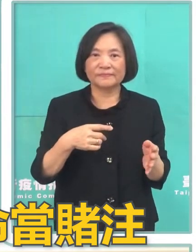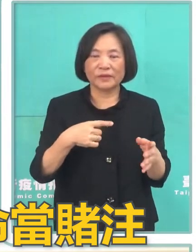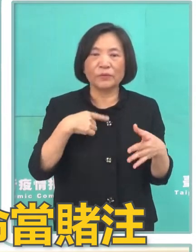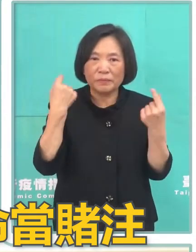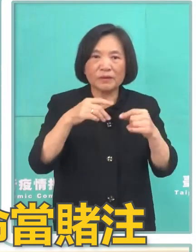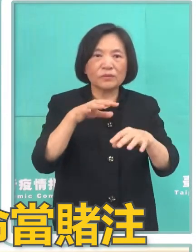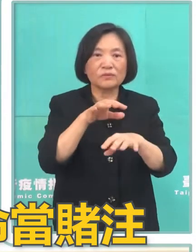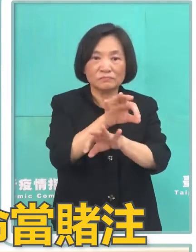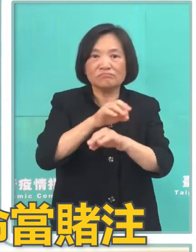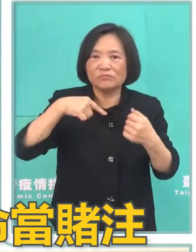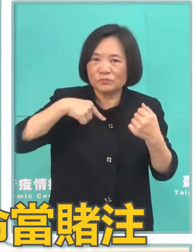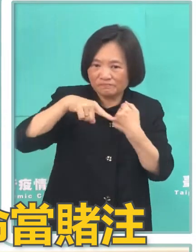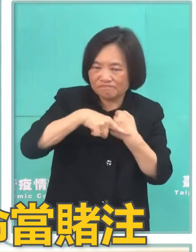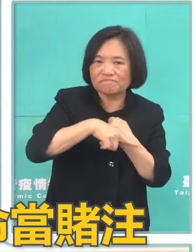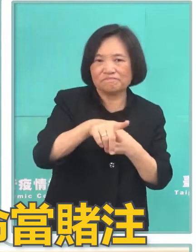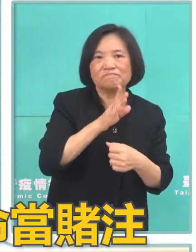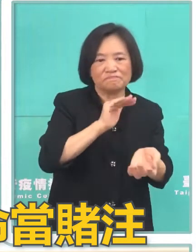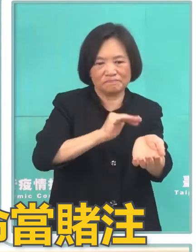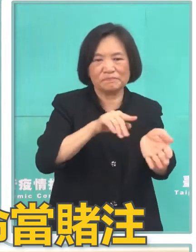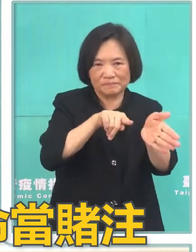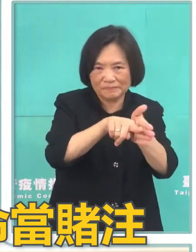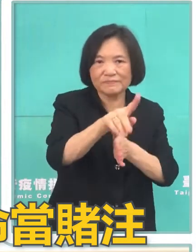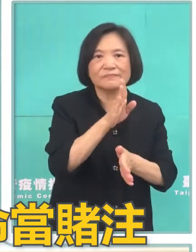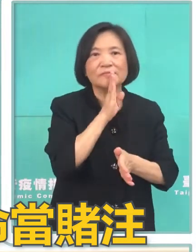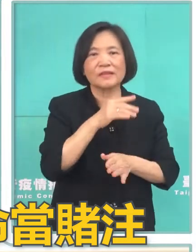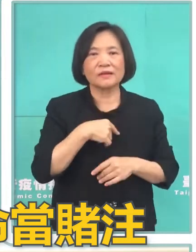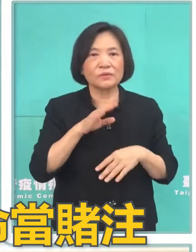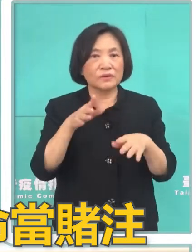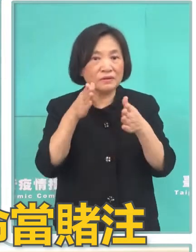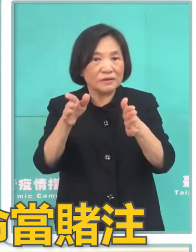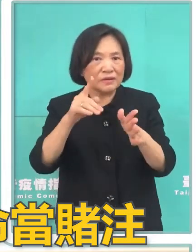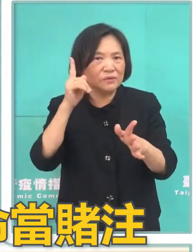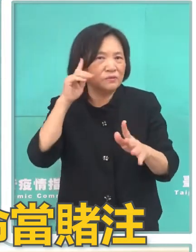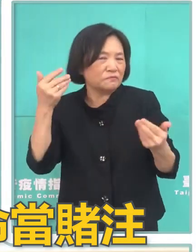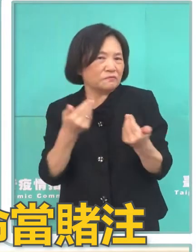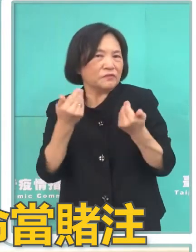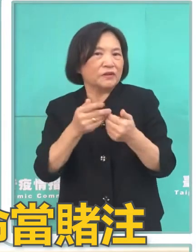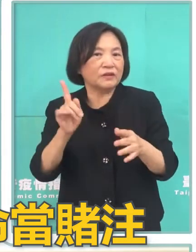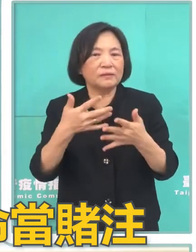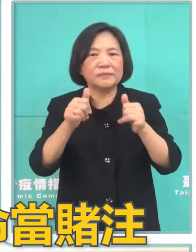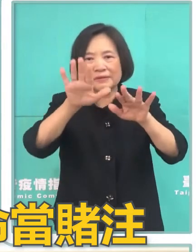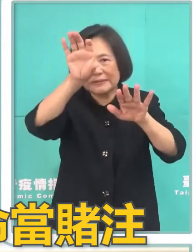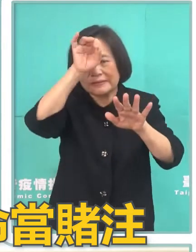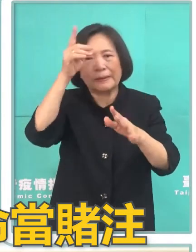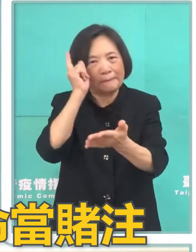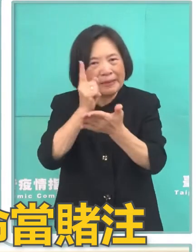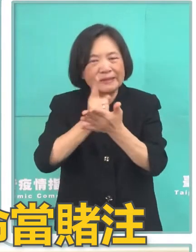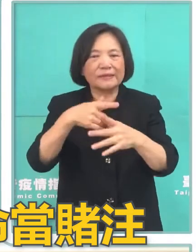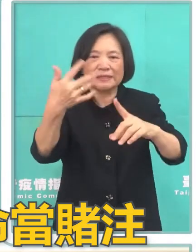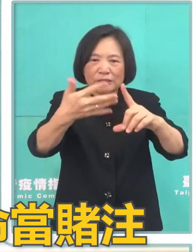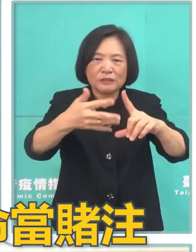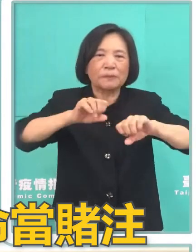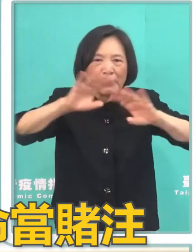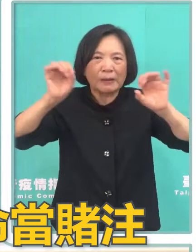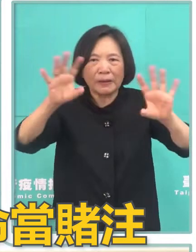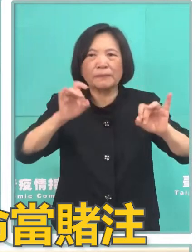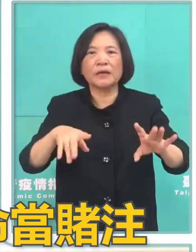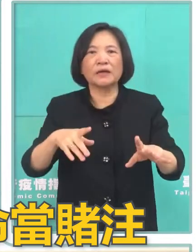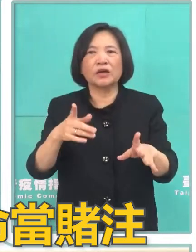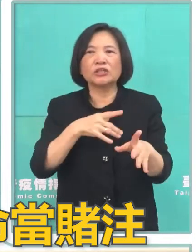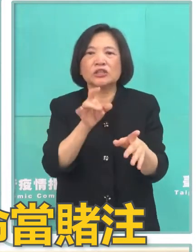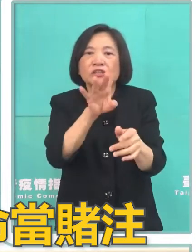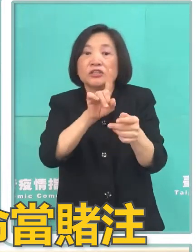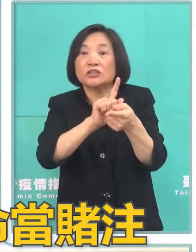學術界的人士你知道所以我非常反對你知道民進黨政府每天在媒體在這種帶風向